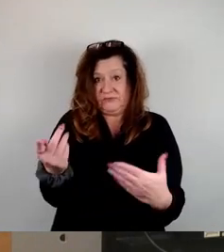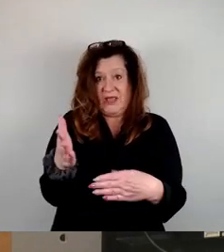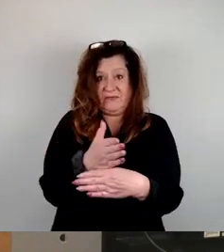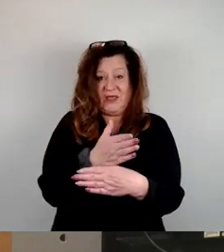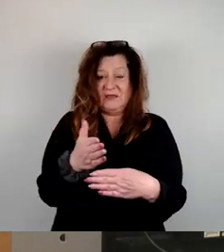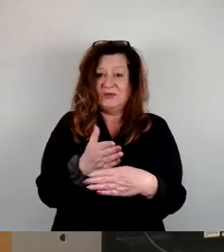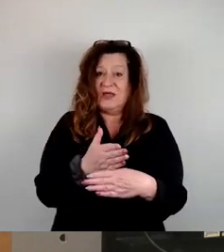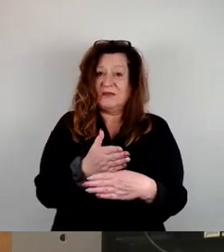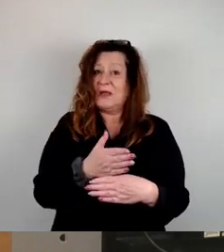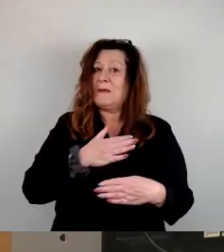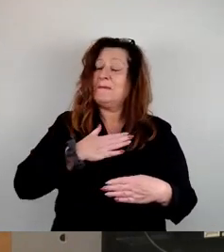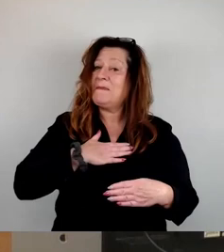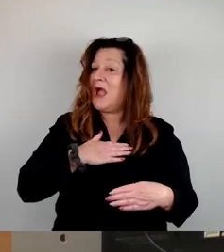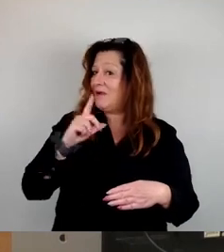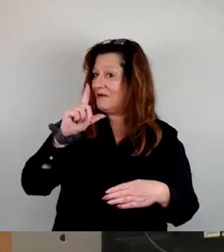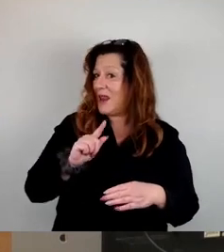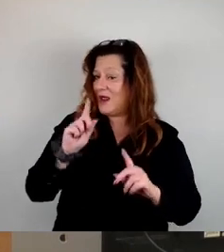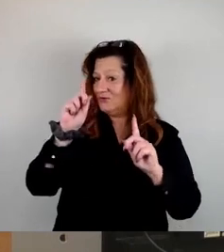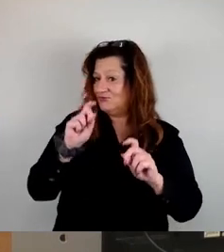mein kleiner Start für heute.